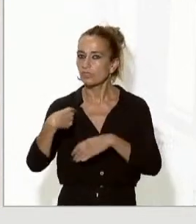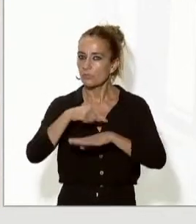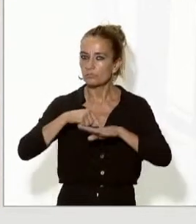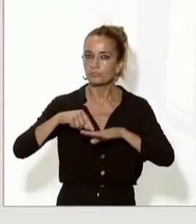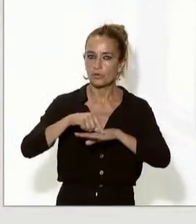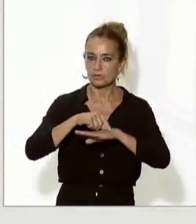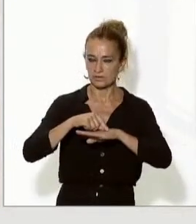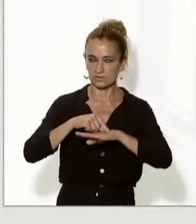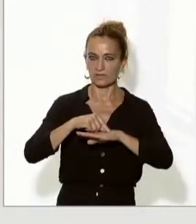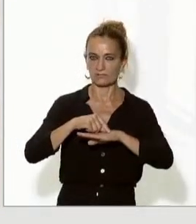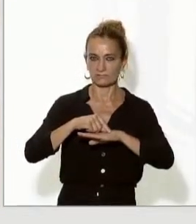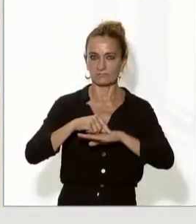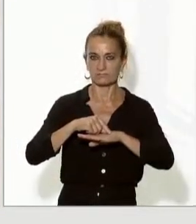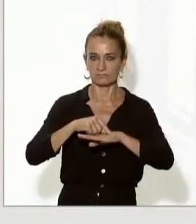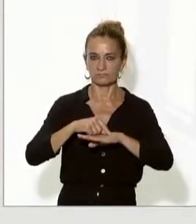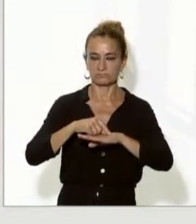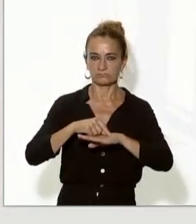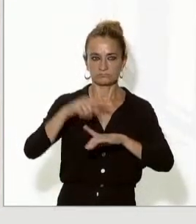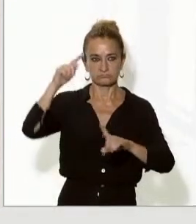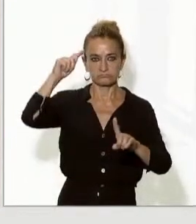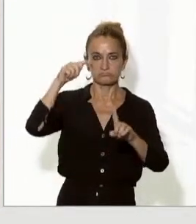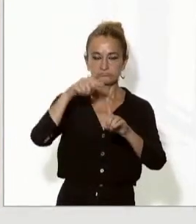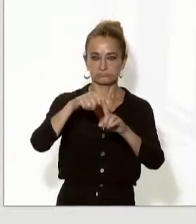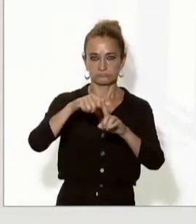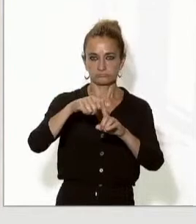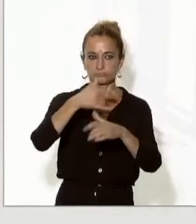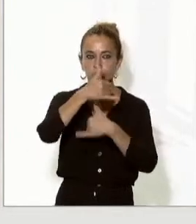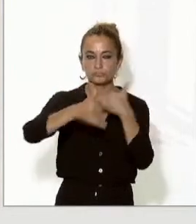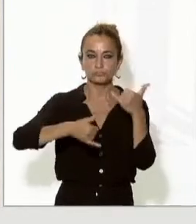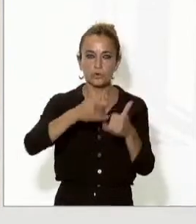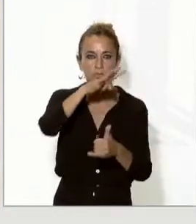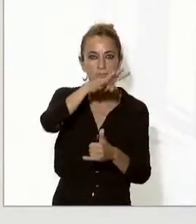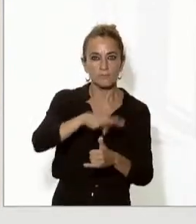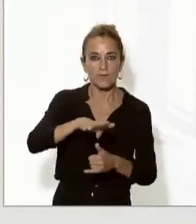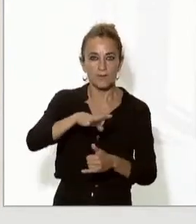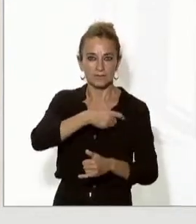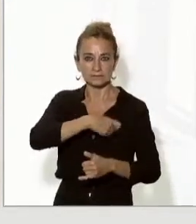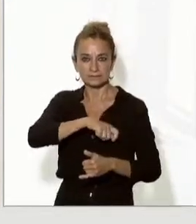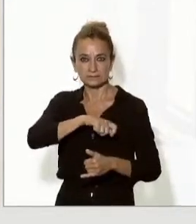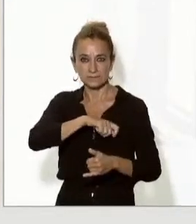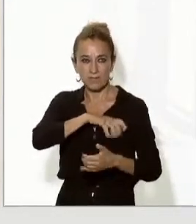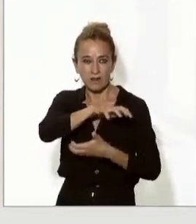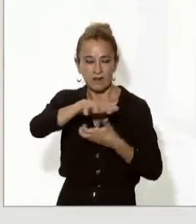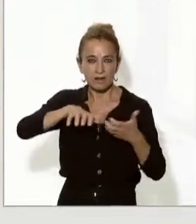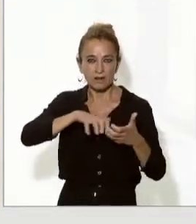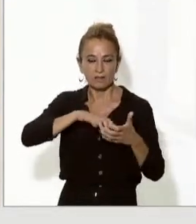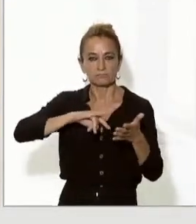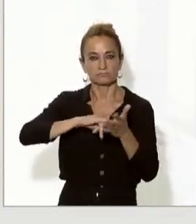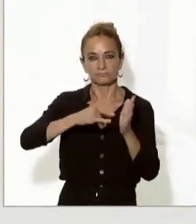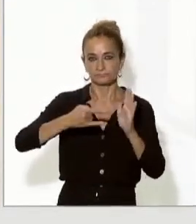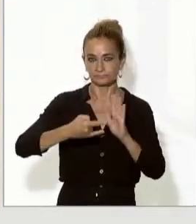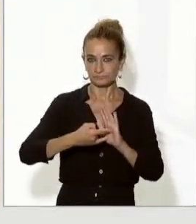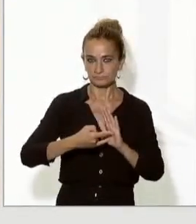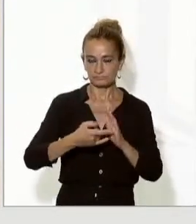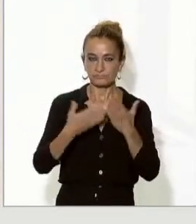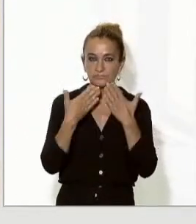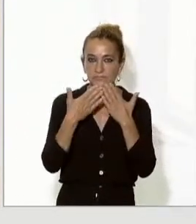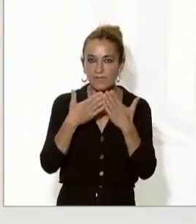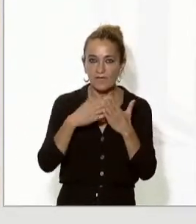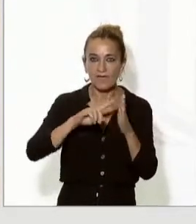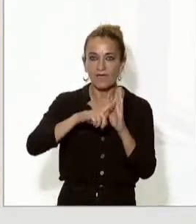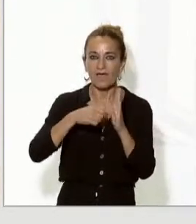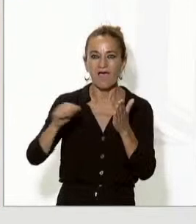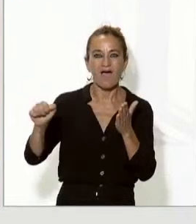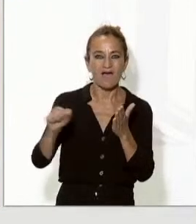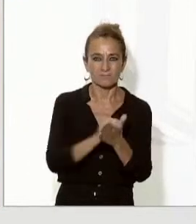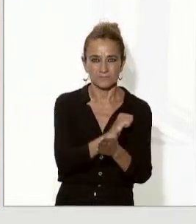política per resoldre el conflicte entre Catalunya i l'Estat i avançar en els objectius l'amnistia i el referèndum i